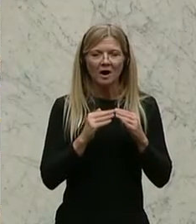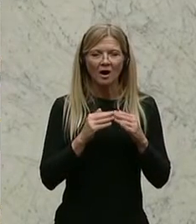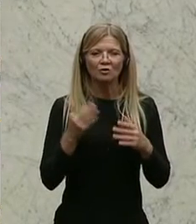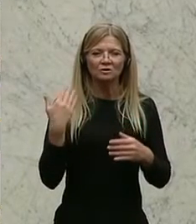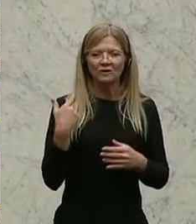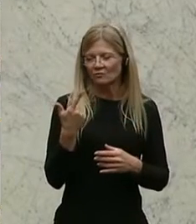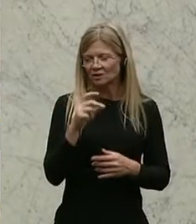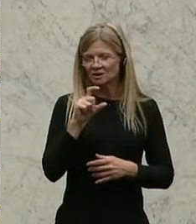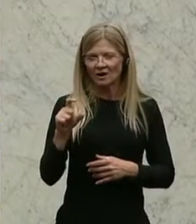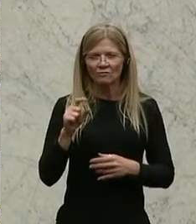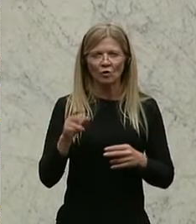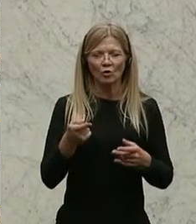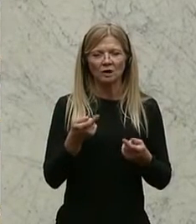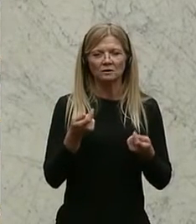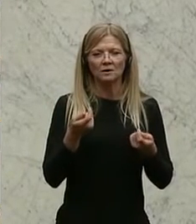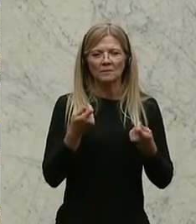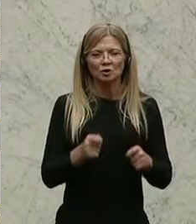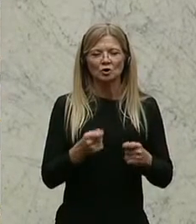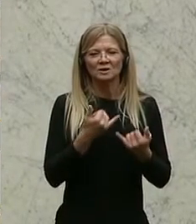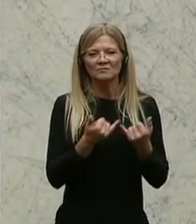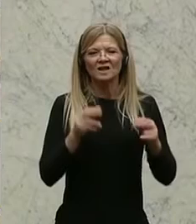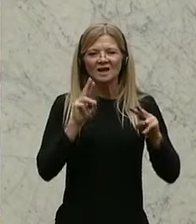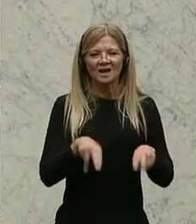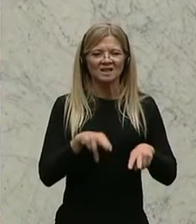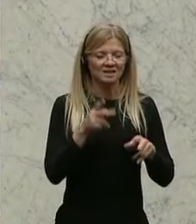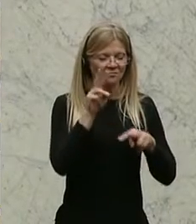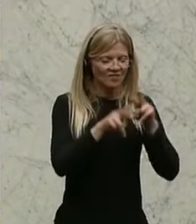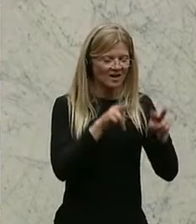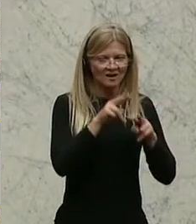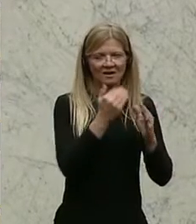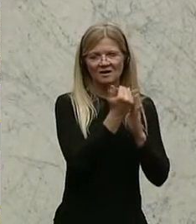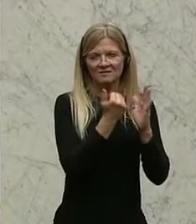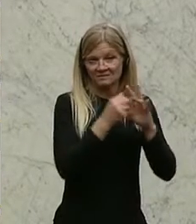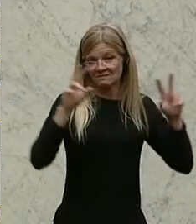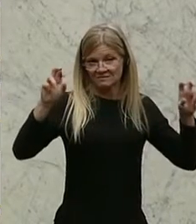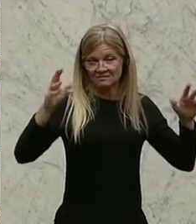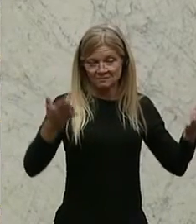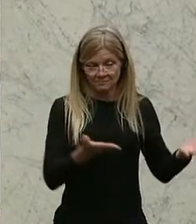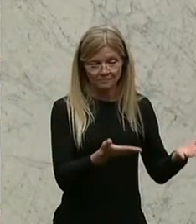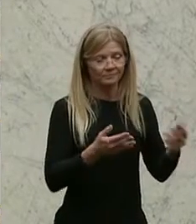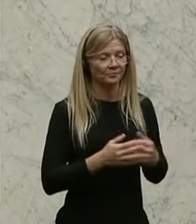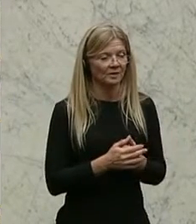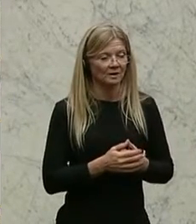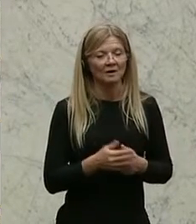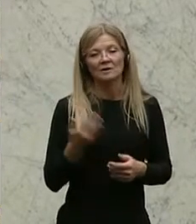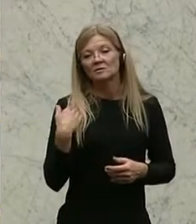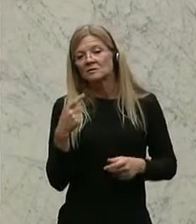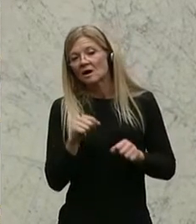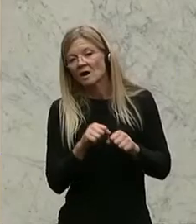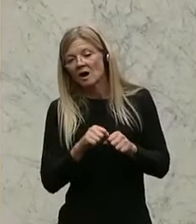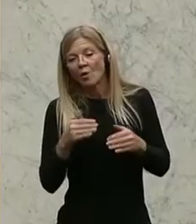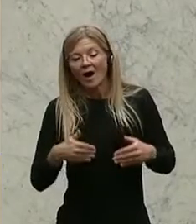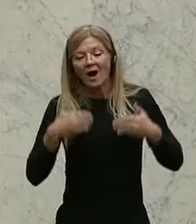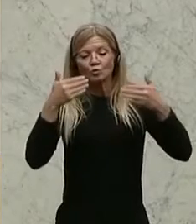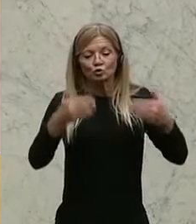des Rechtspflegergesetzes, die eine Kompetenzverschiebung unter anderem auch im Außenstreitbereich mit sich gebracht hat. Das bedeutet also,